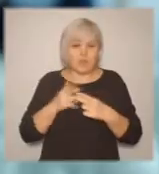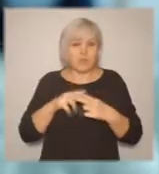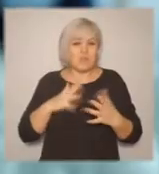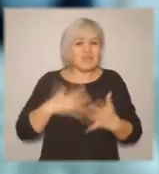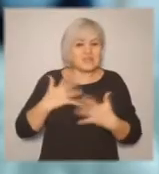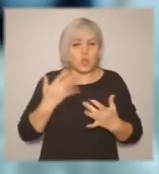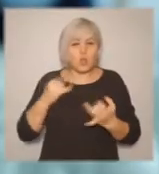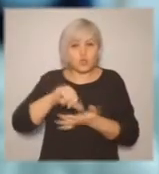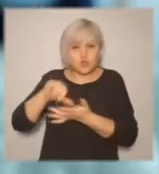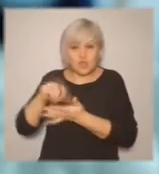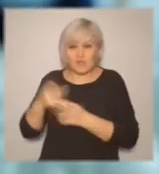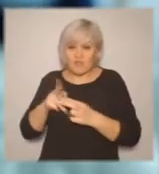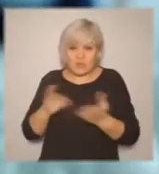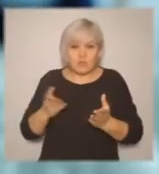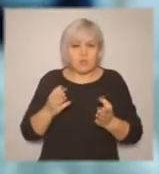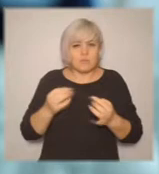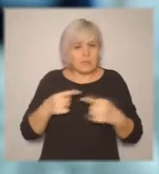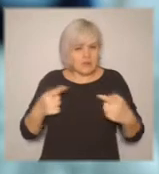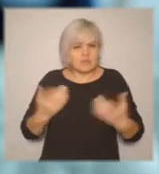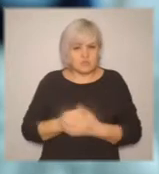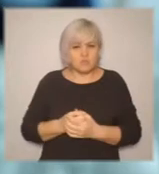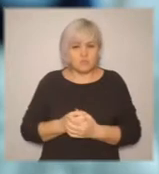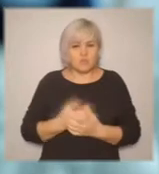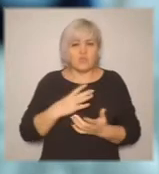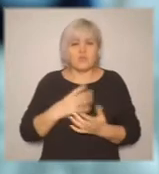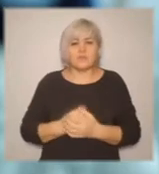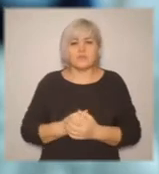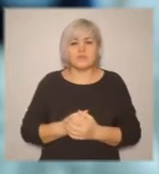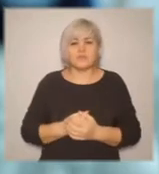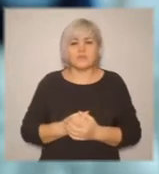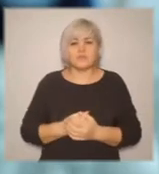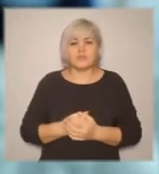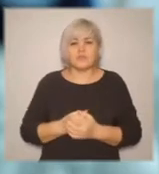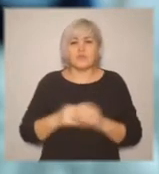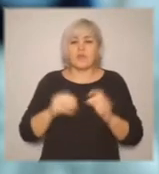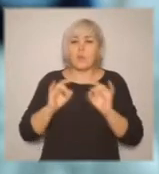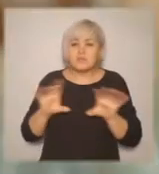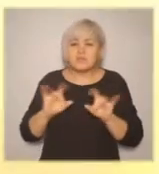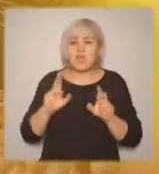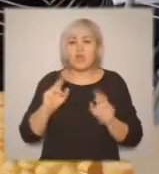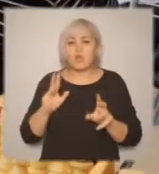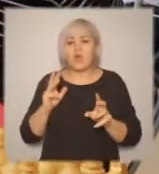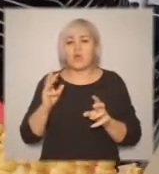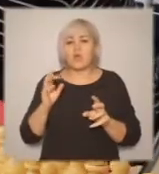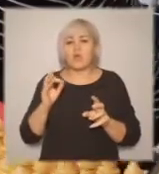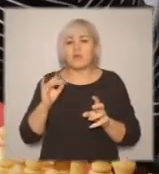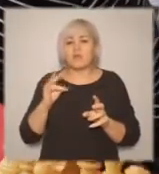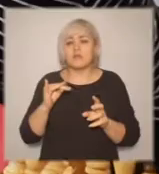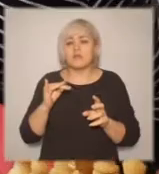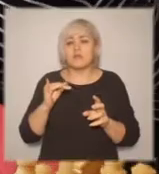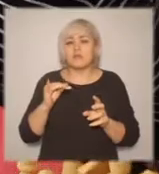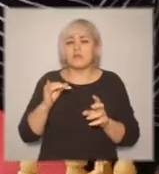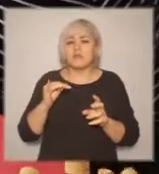как они идут стройно-нестройно, кто отстает, кто идет впереди. Это все было очень интересно. На втором этаже